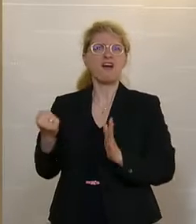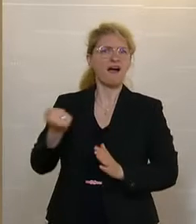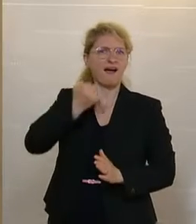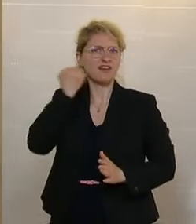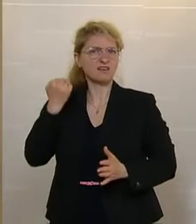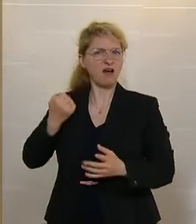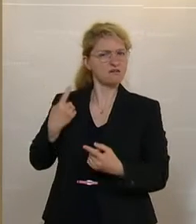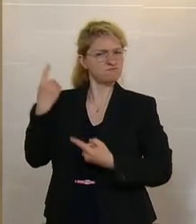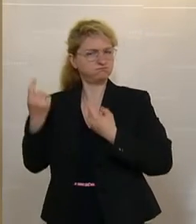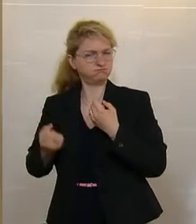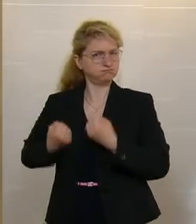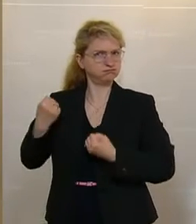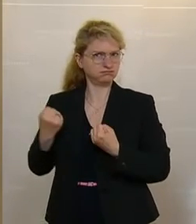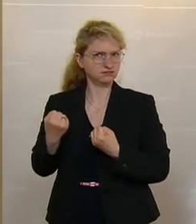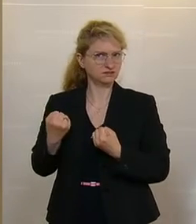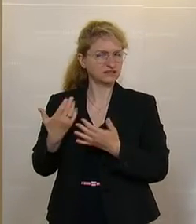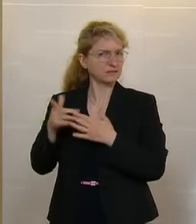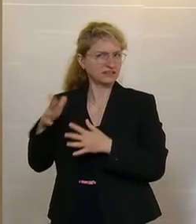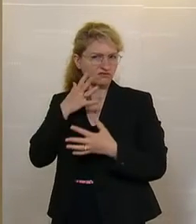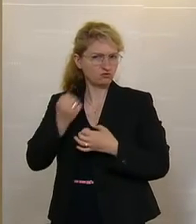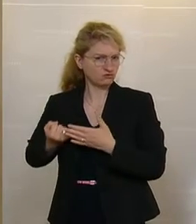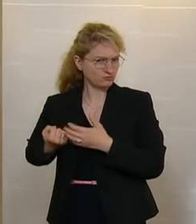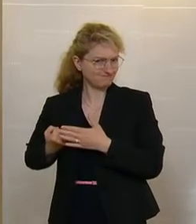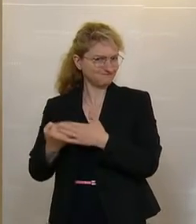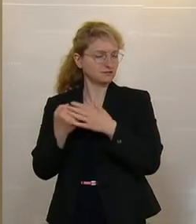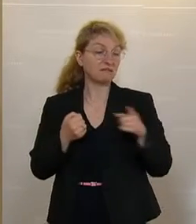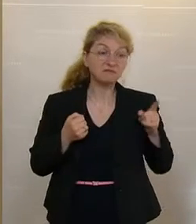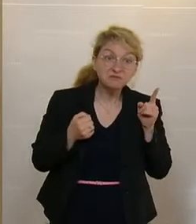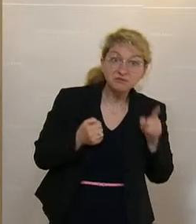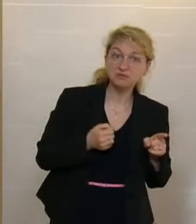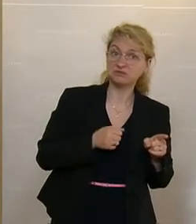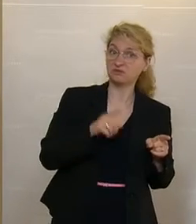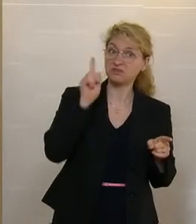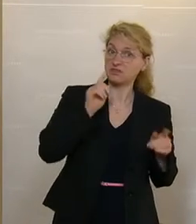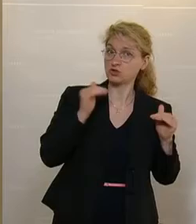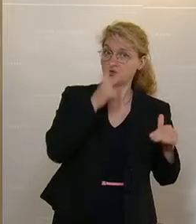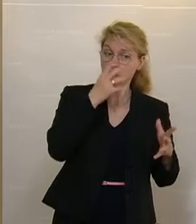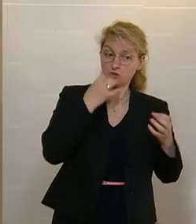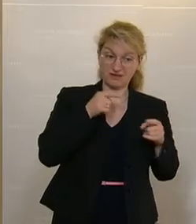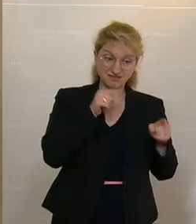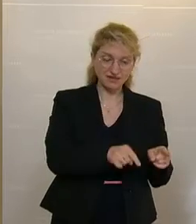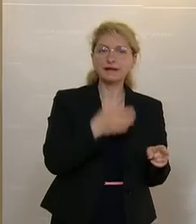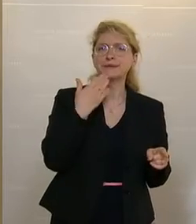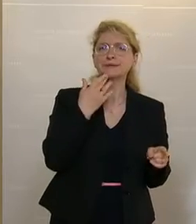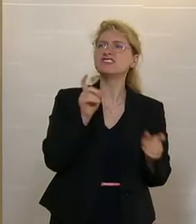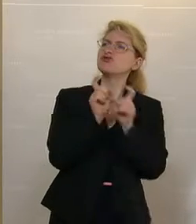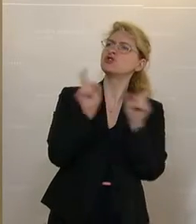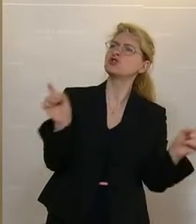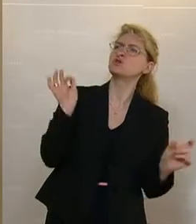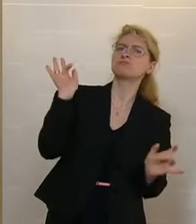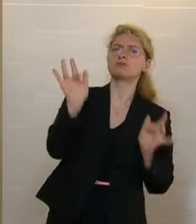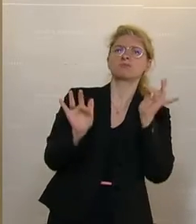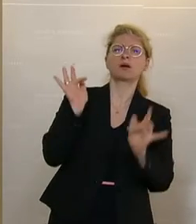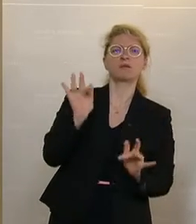vorgehen zur Durchsetzung ihrer Anliegen, arbeitet dieses Tierschutzvolksbegehren nicht mit Schuldzuweisungen